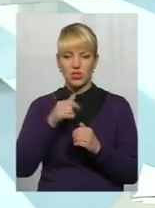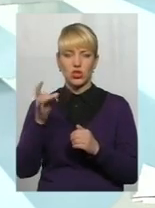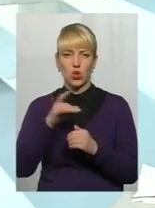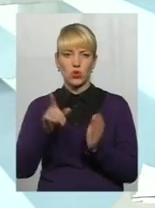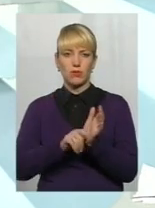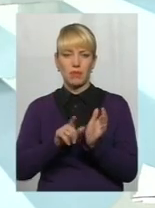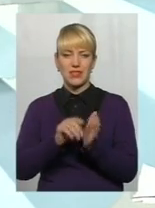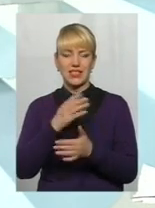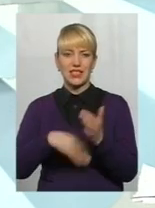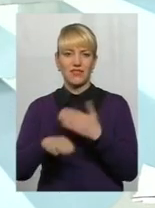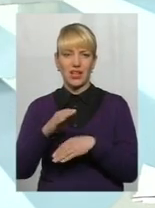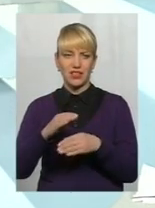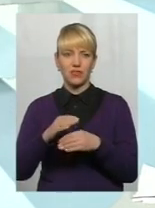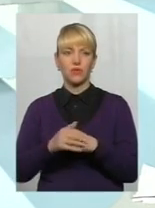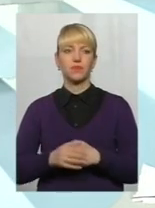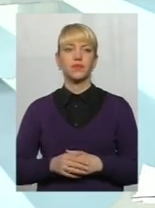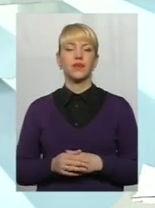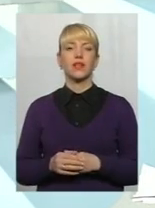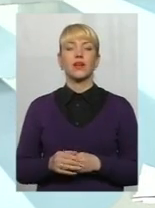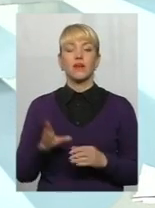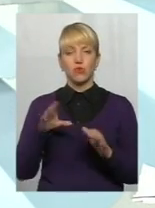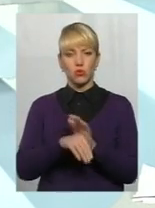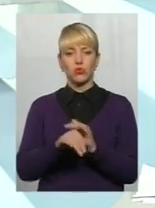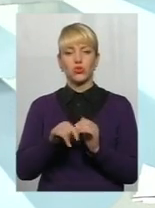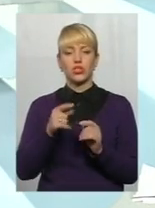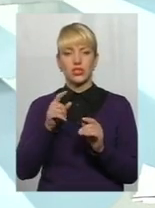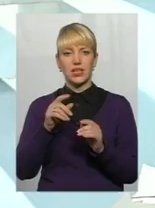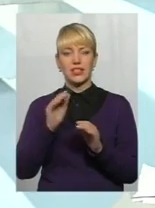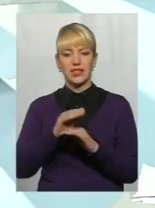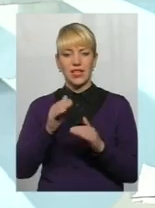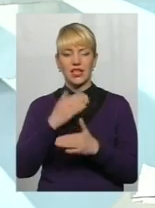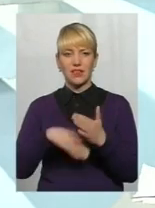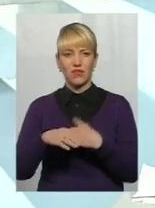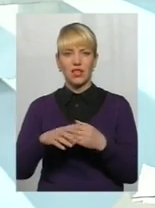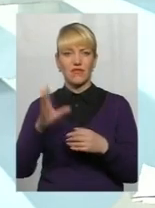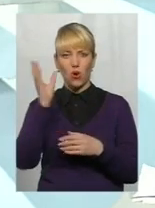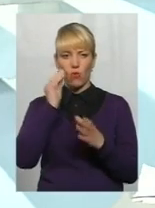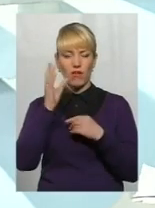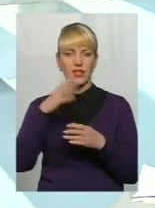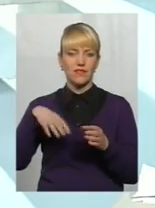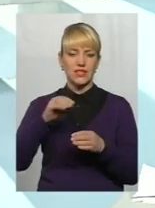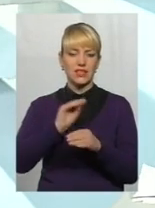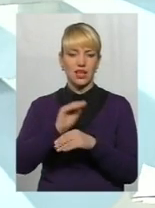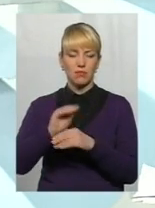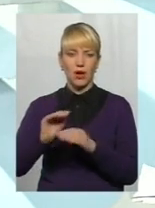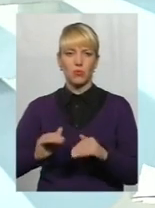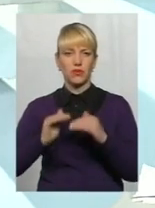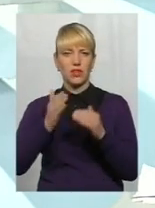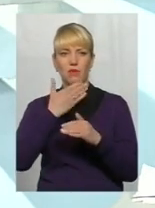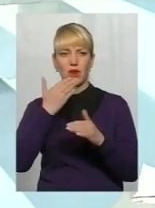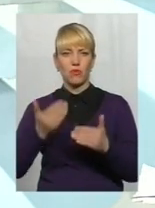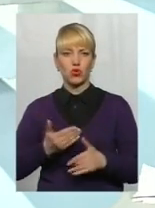інвалідів, в тому числі дітей інвалідів, з урахуванням їх всіх надбавок і підвищень, не досягає